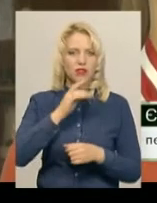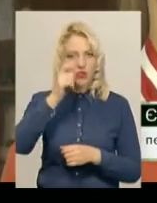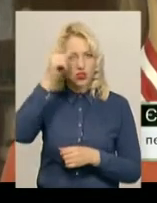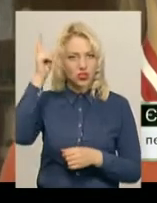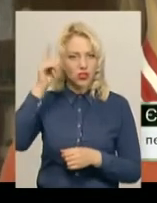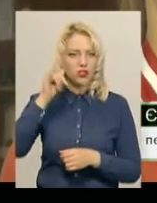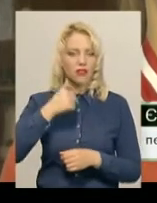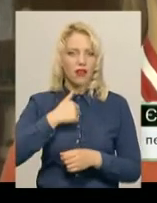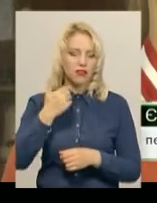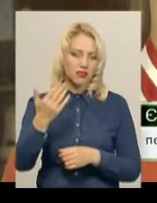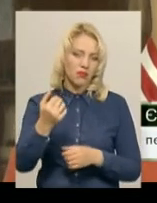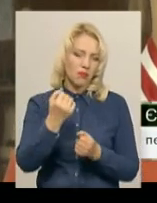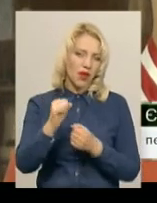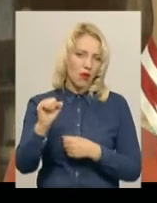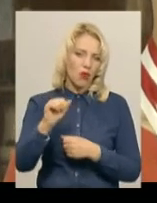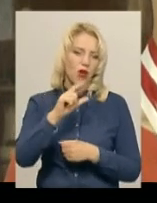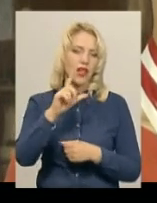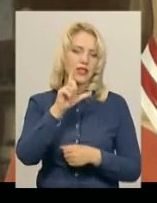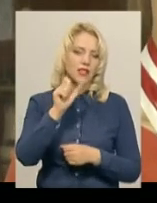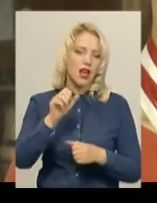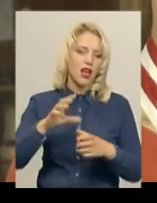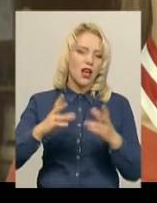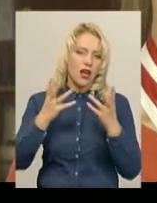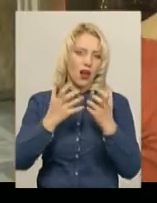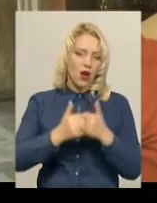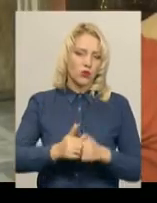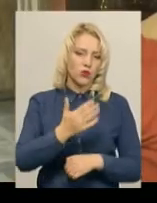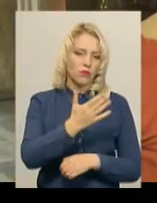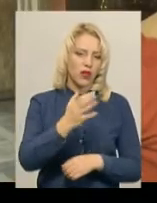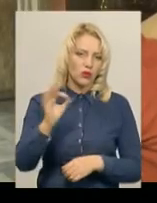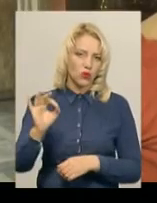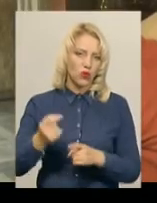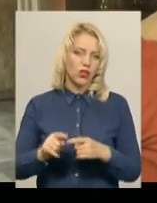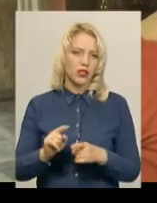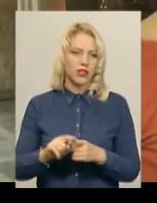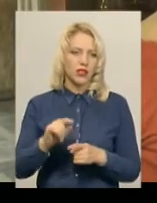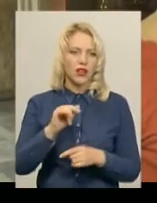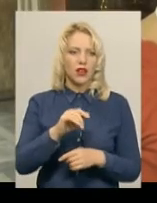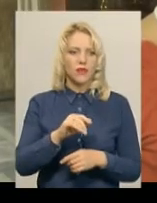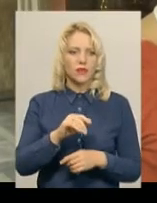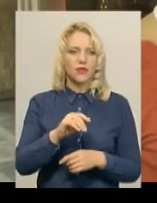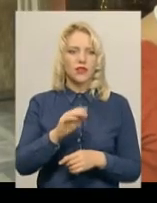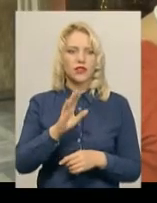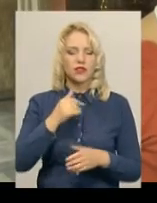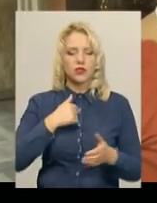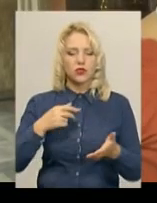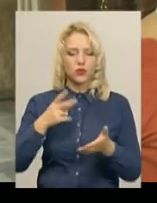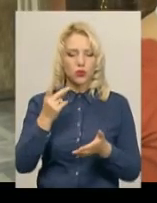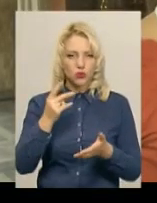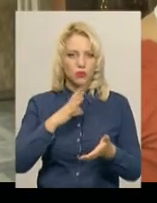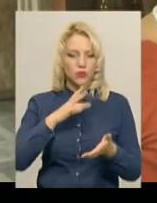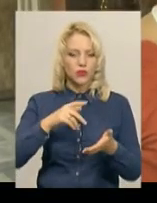я її перемогла з рахунком 5-0. В «Мікс-коміте» я стояла з дівчинкою